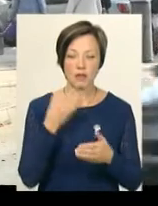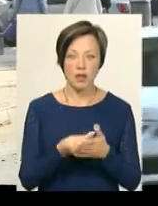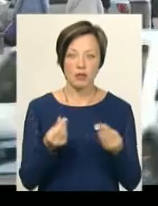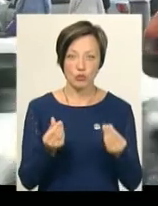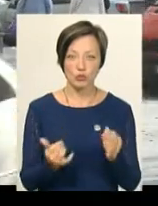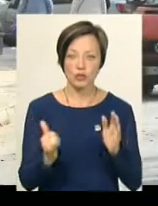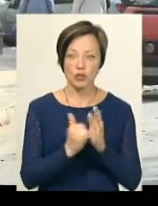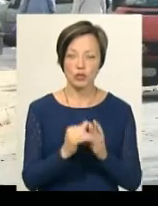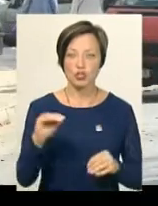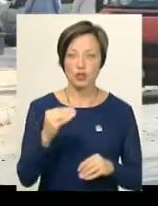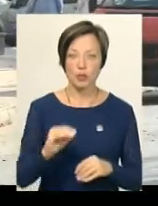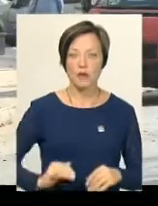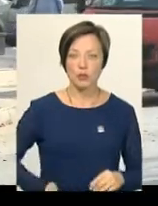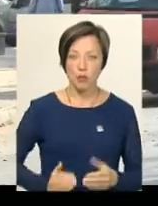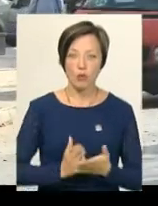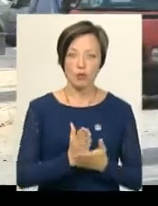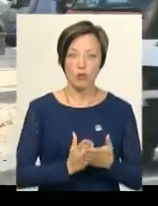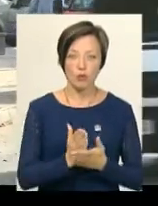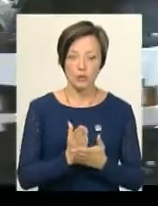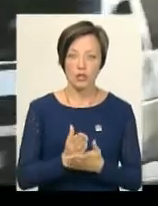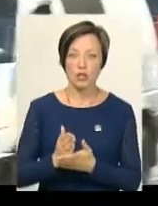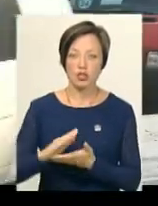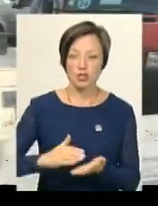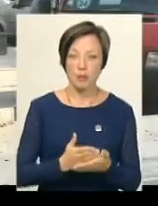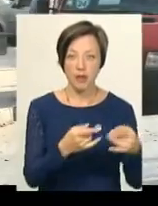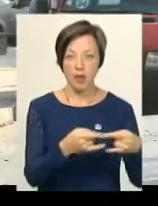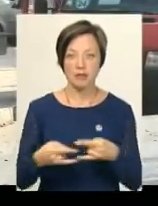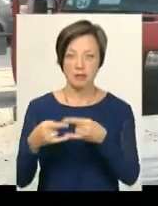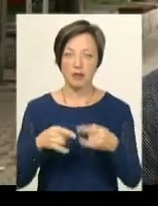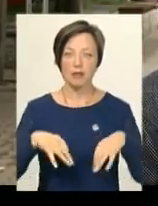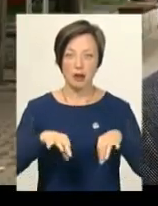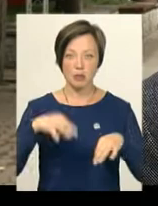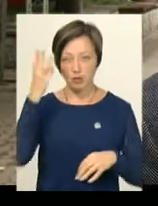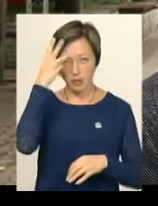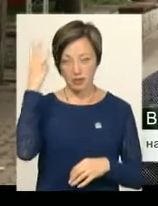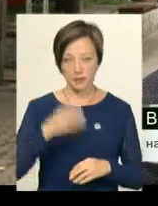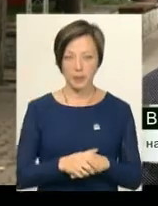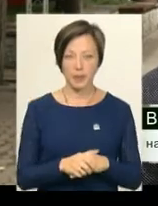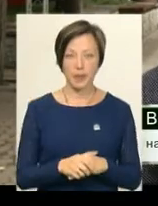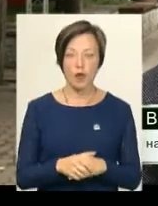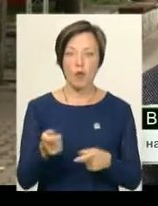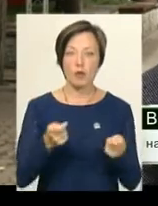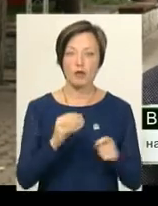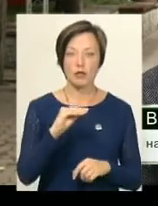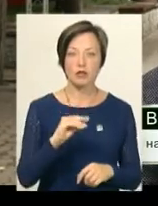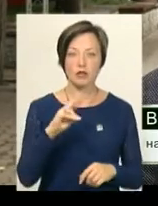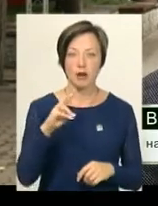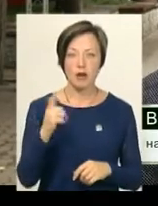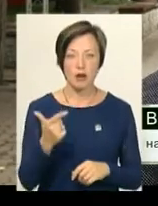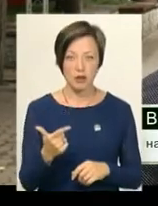кошт їх встановлює житомирська фірма, яка обслуговує GPS громадському транспорті Хмельницького. На управління комунального господарства